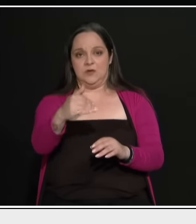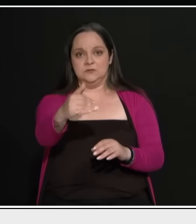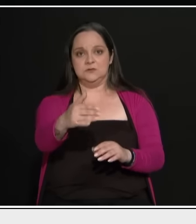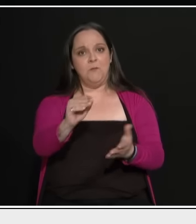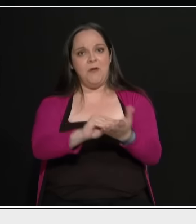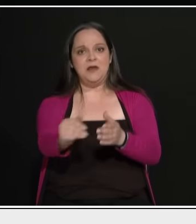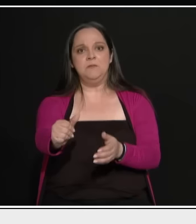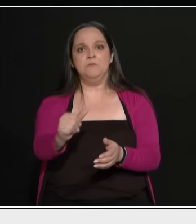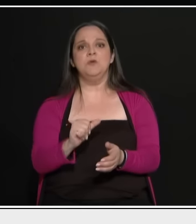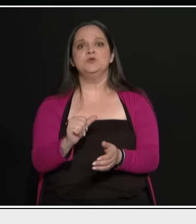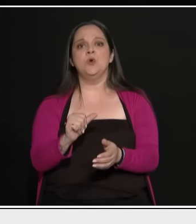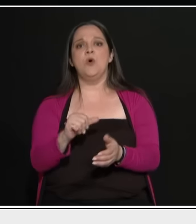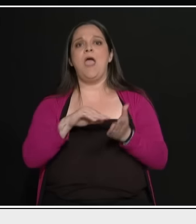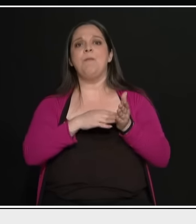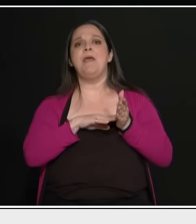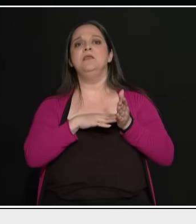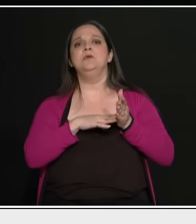ξαναγύρισε στο Επιμελητήριο.